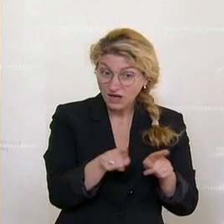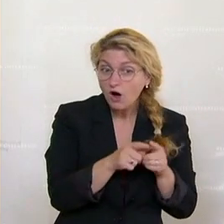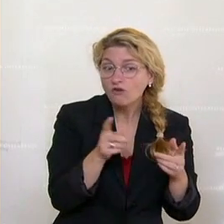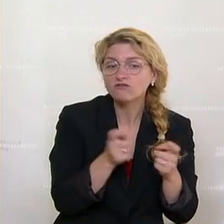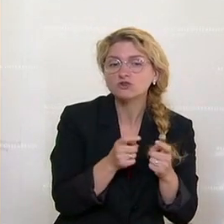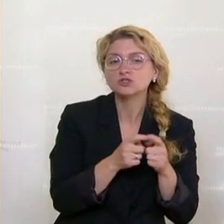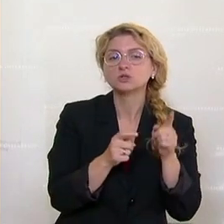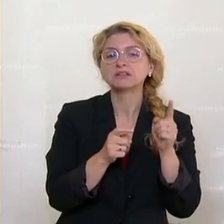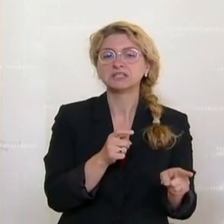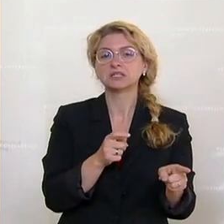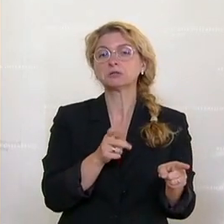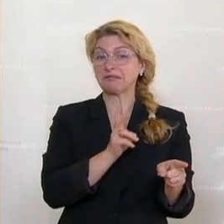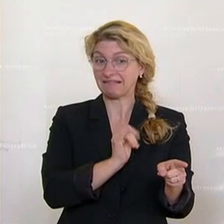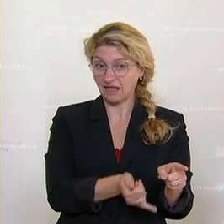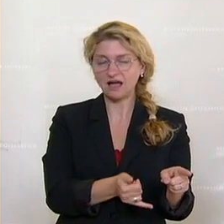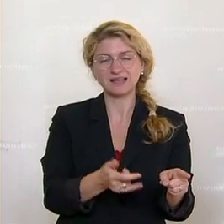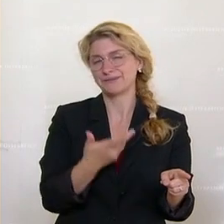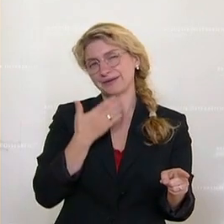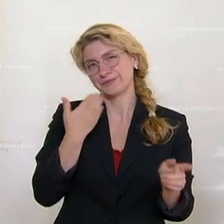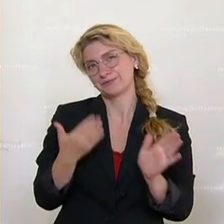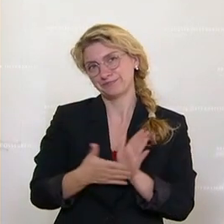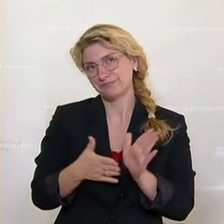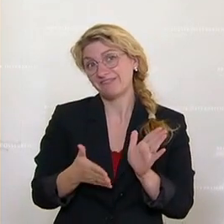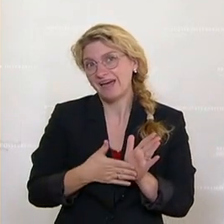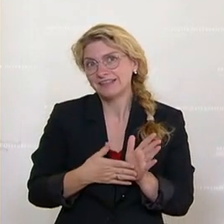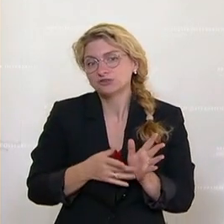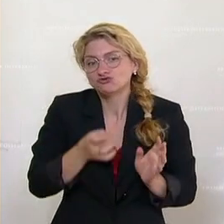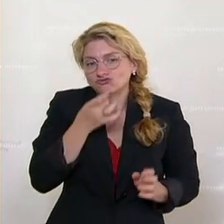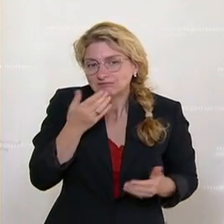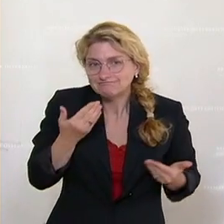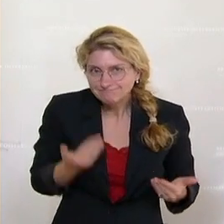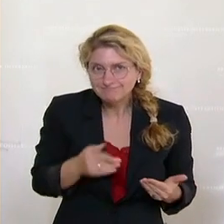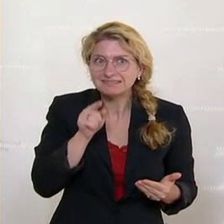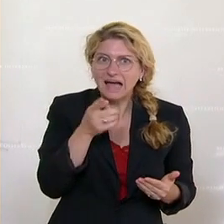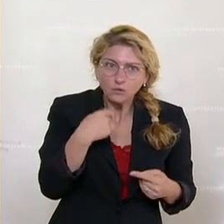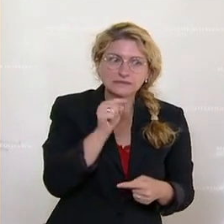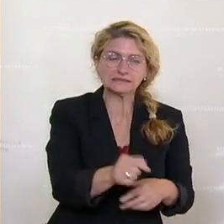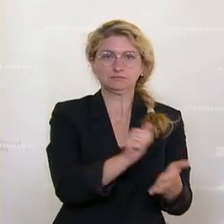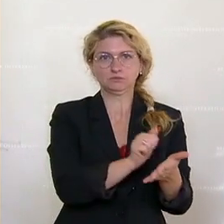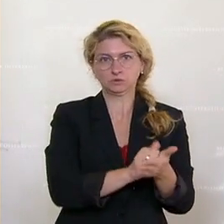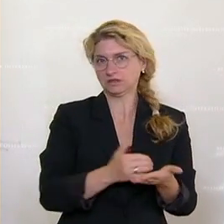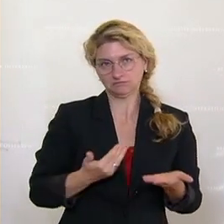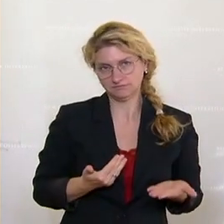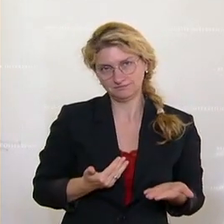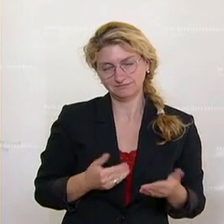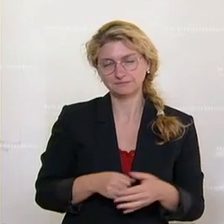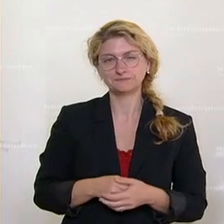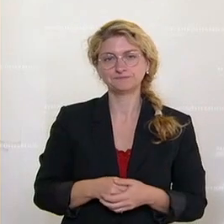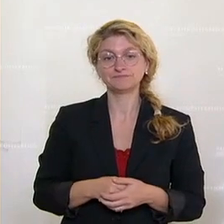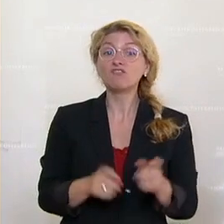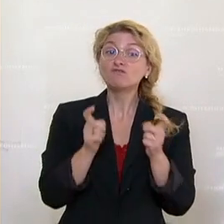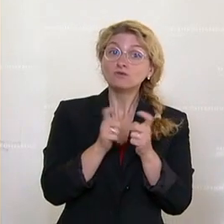würden, beweist nicht, wie die ÖVP in ihrem Bericht sagt, dass sie auch aus diesen Druckern stammen. Dass sie